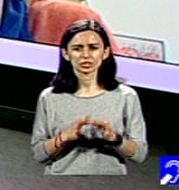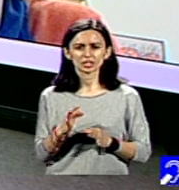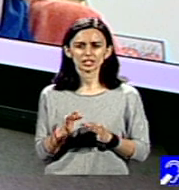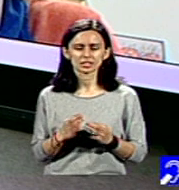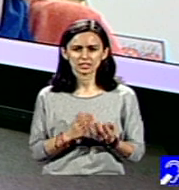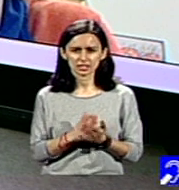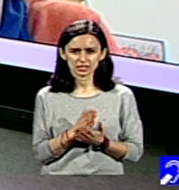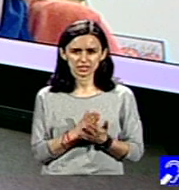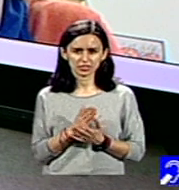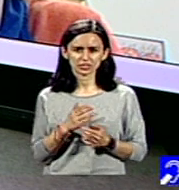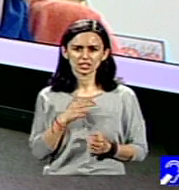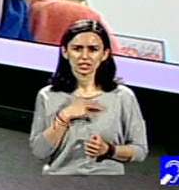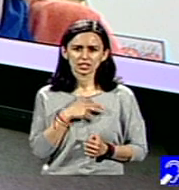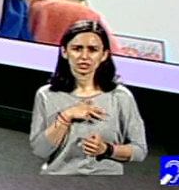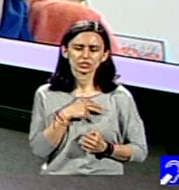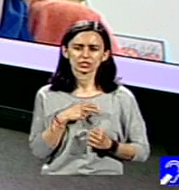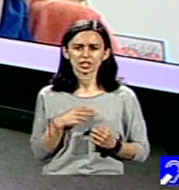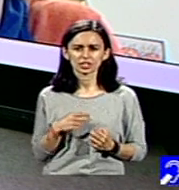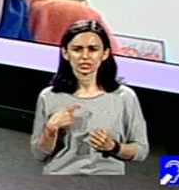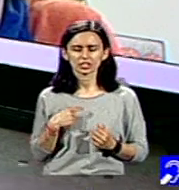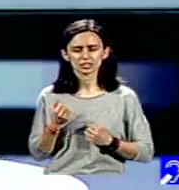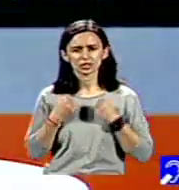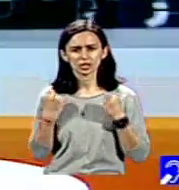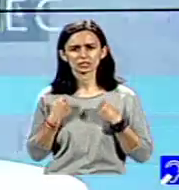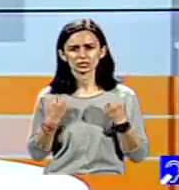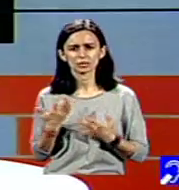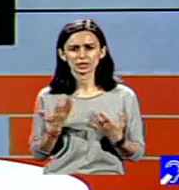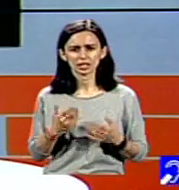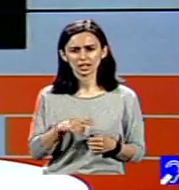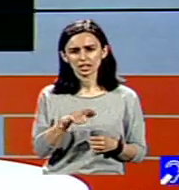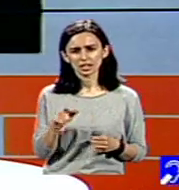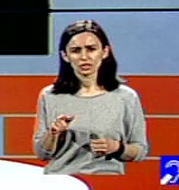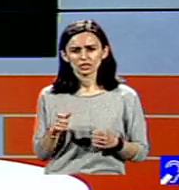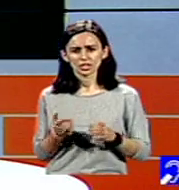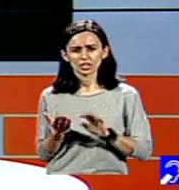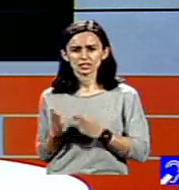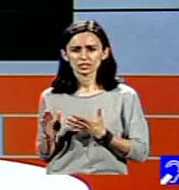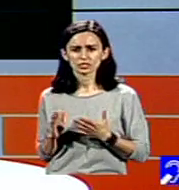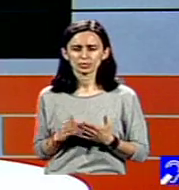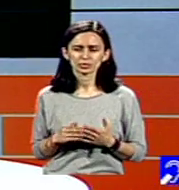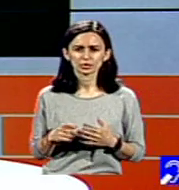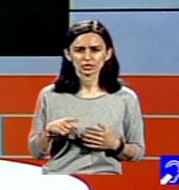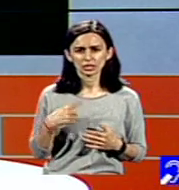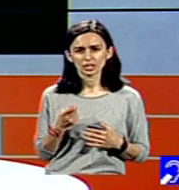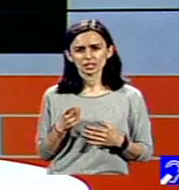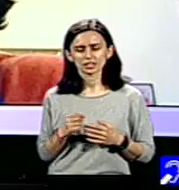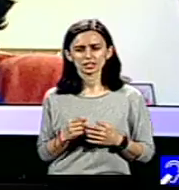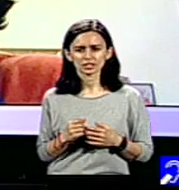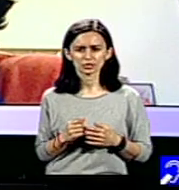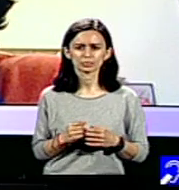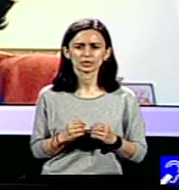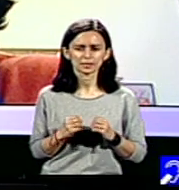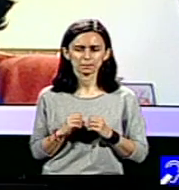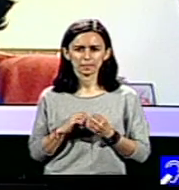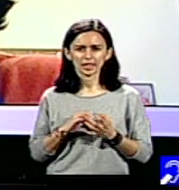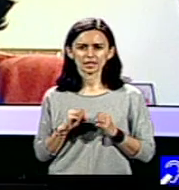pe mai multe paliere e un demers pe care voi l-ați început nu mult după Revoluție. Pe scurt vreau să ne spui povestea